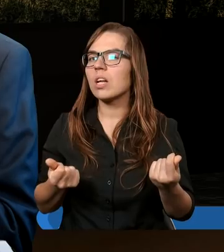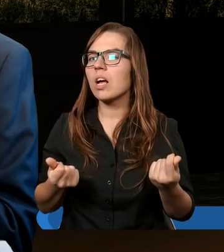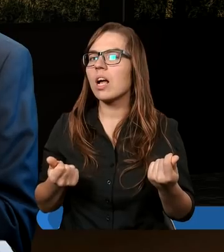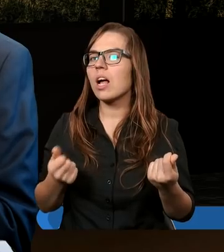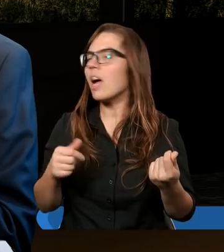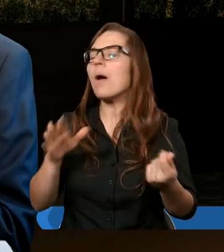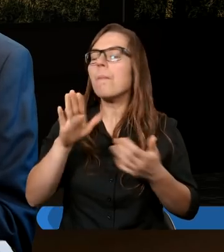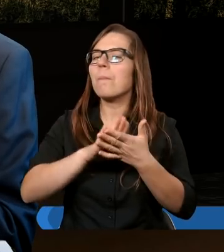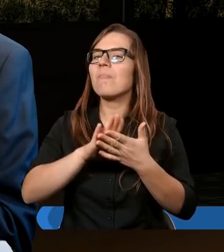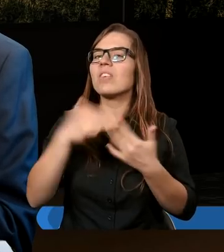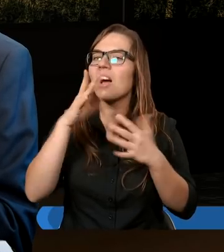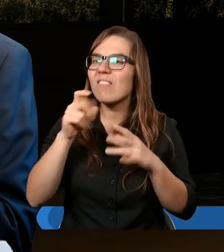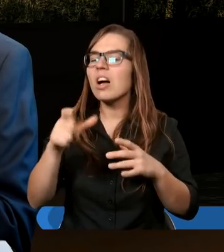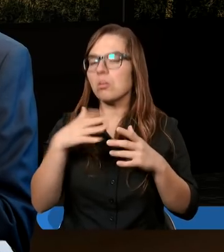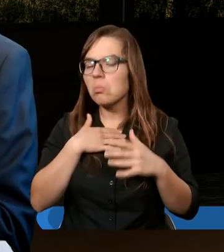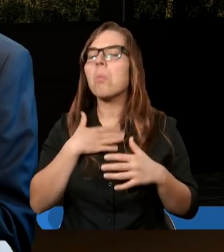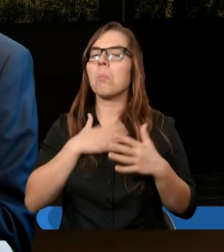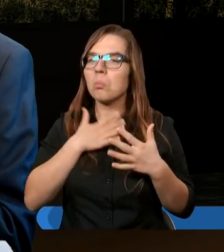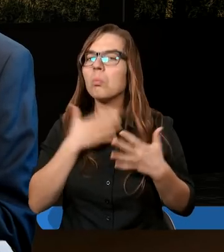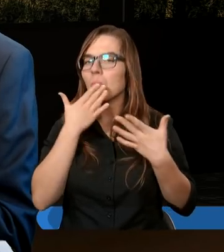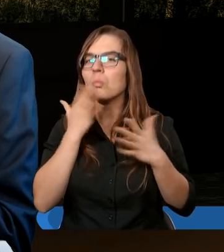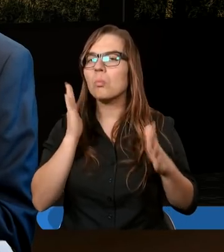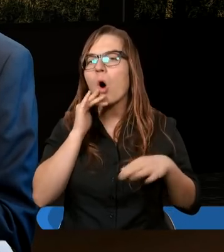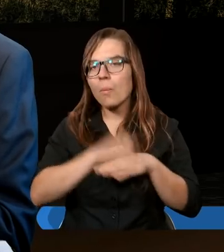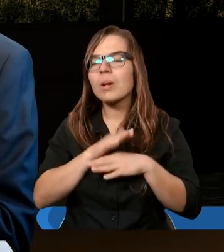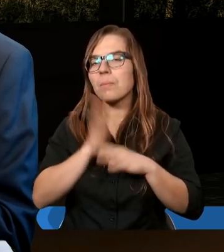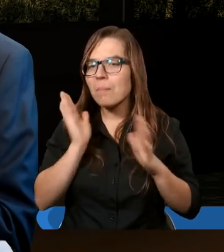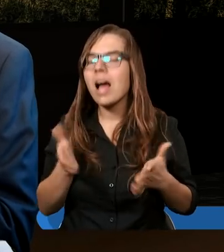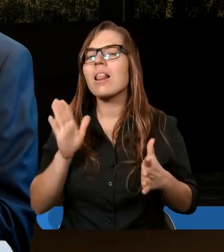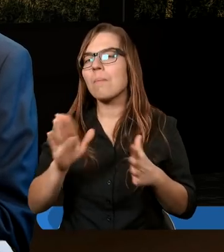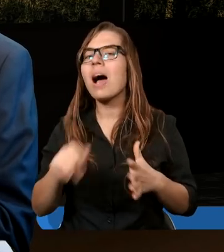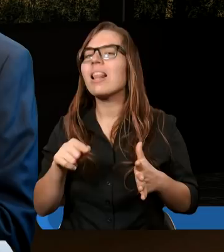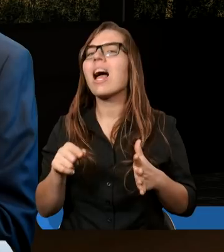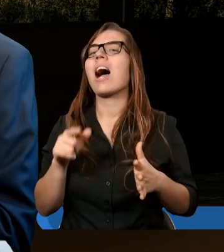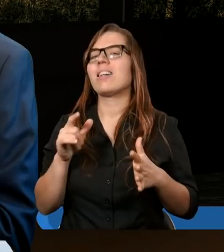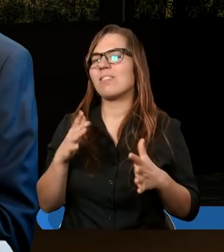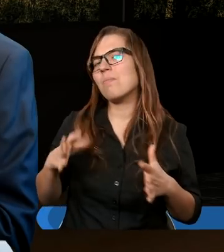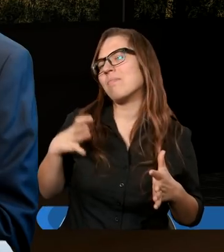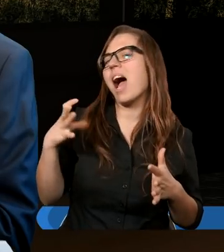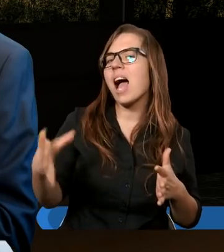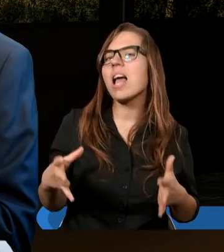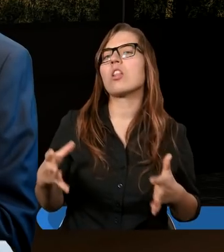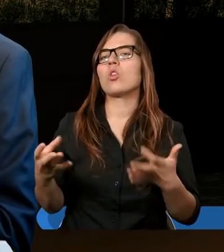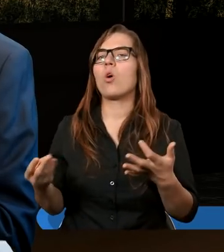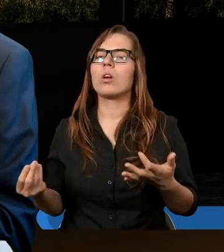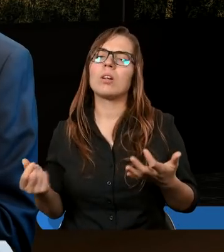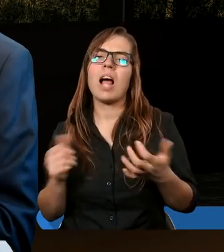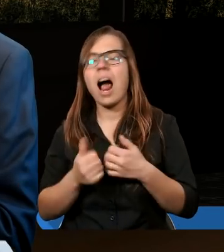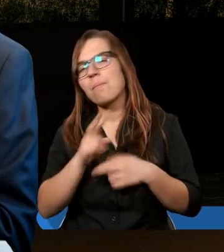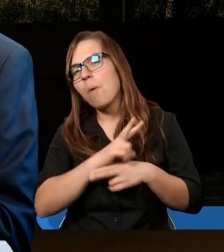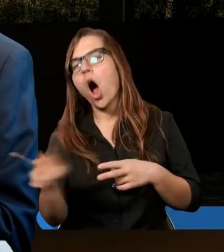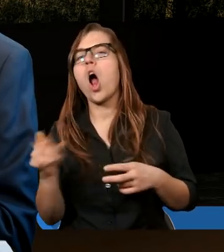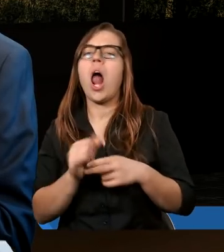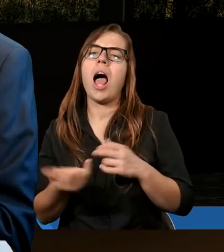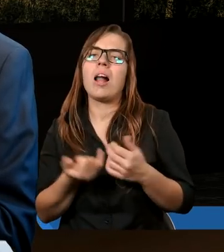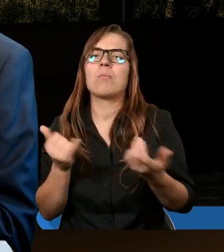ślubowali, obiecywali, że ja też mam taką jakąś majątność albo pole,